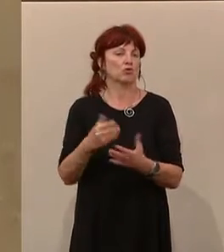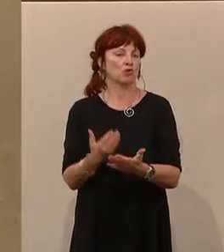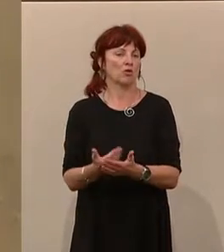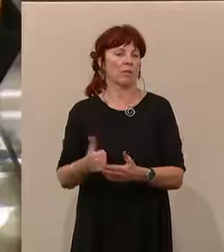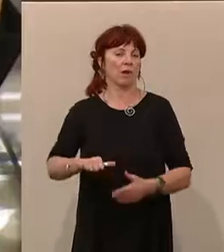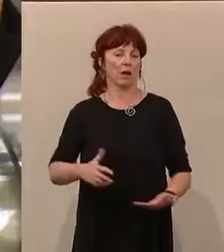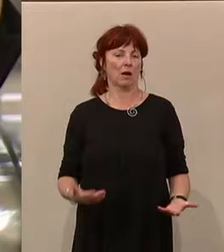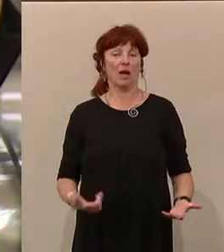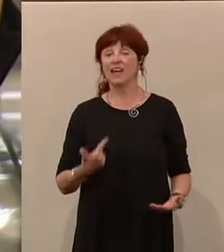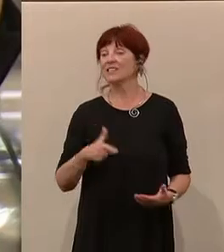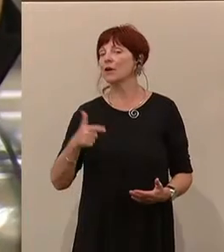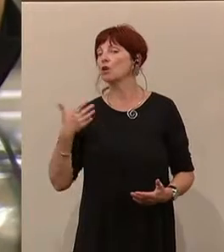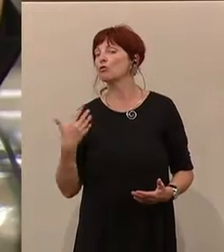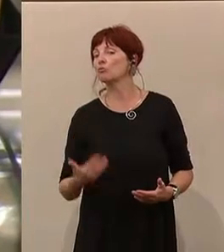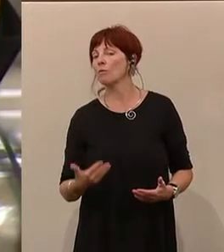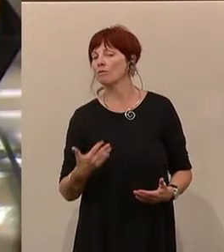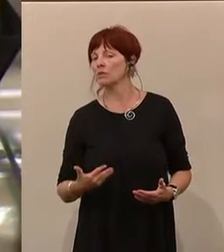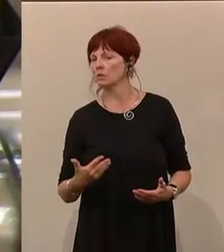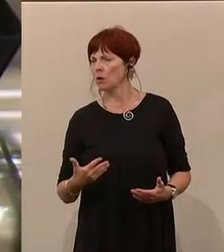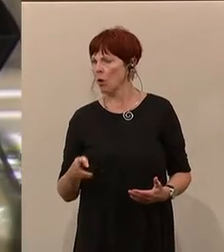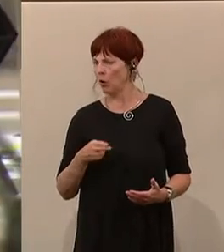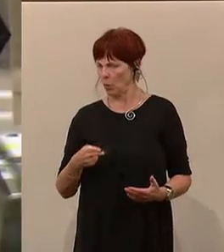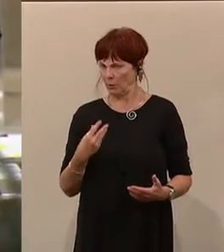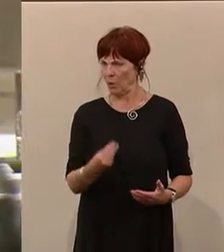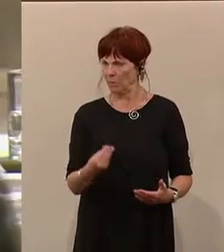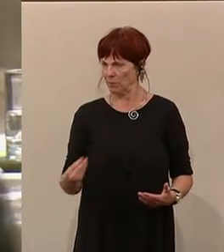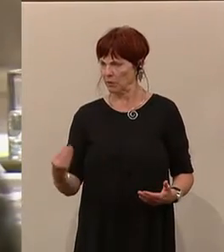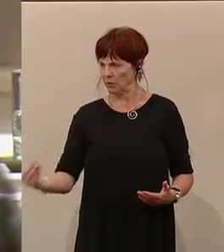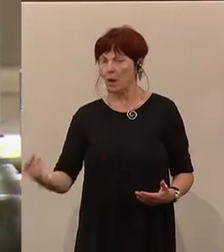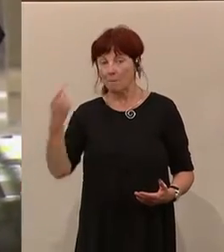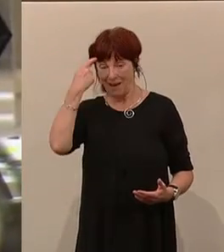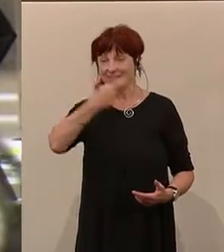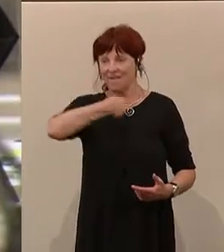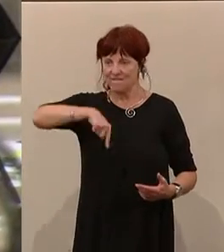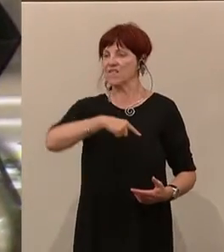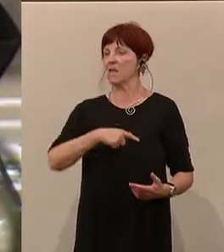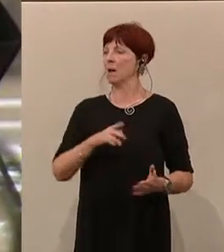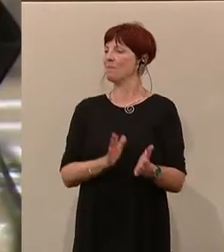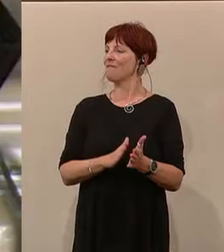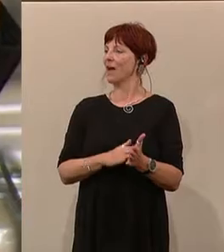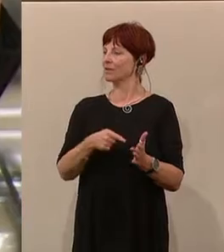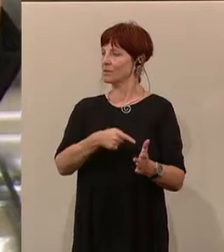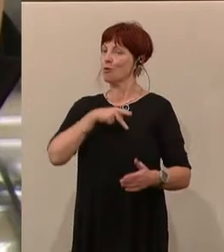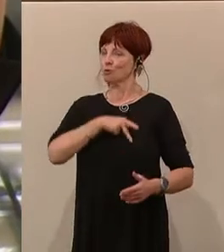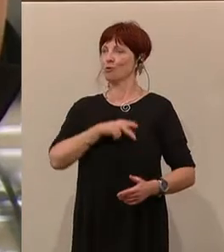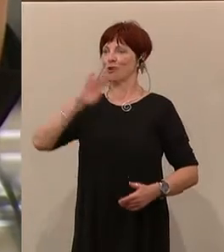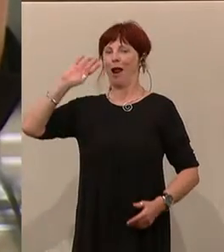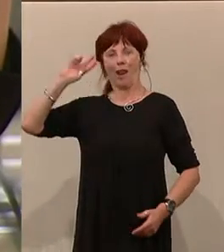Euro bereitgestellt wurden. Ich glaube, auch hier bezeigen wir, dass wir sozial denken. Und ich verstehe, meine Damen und Herren,